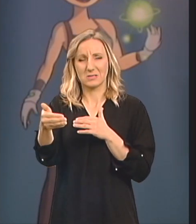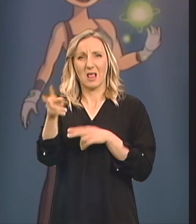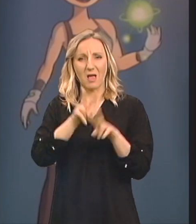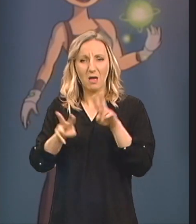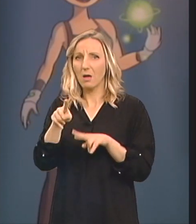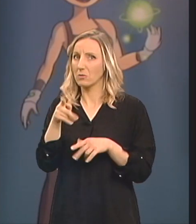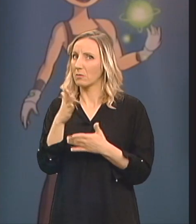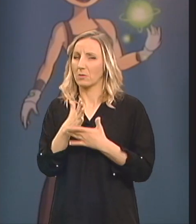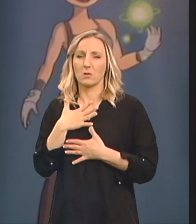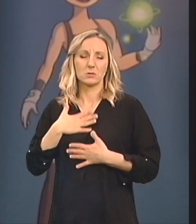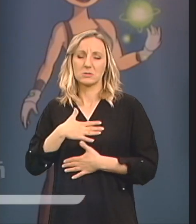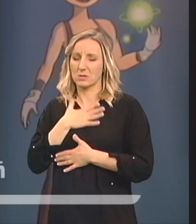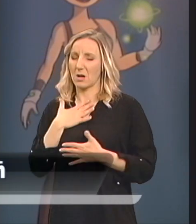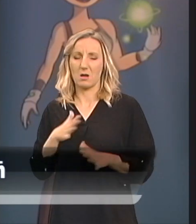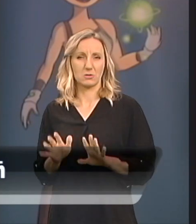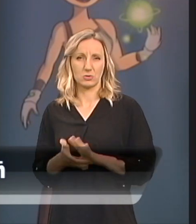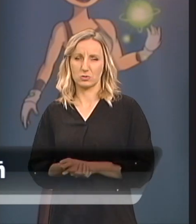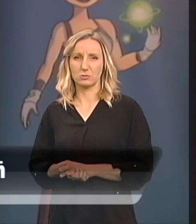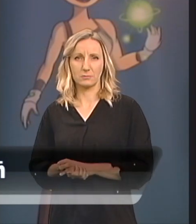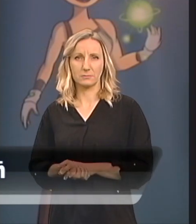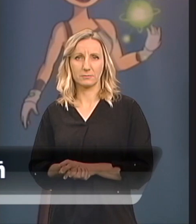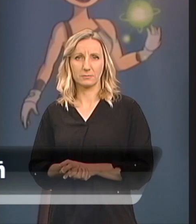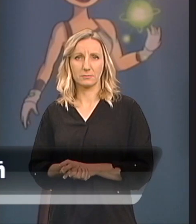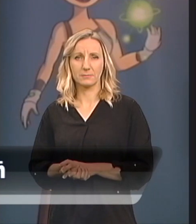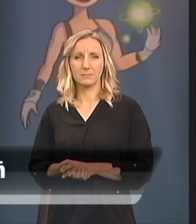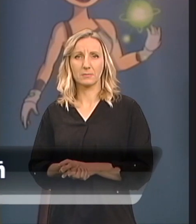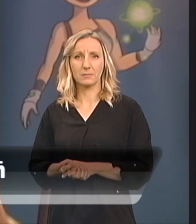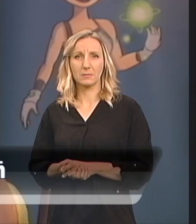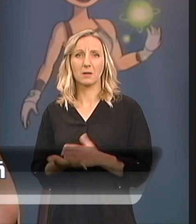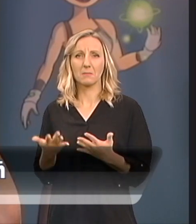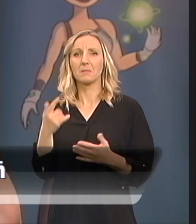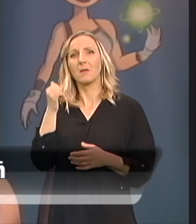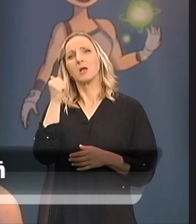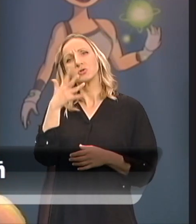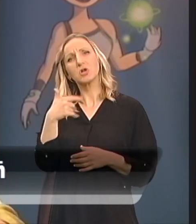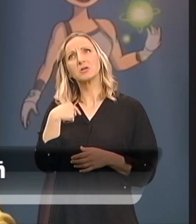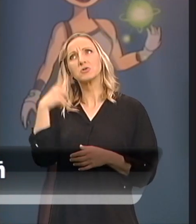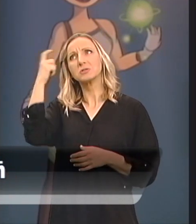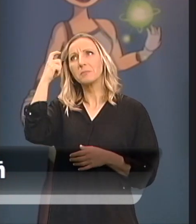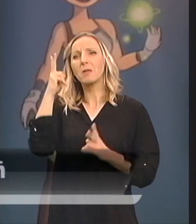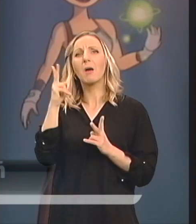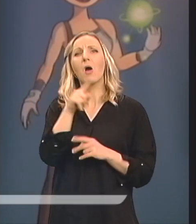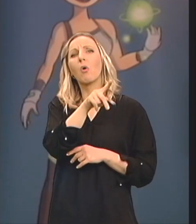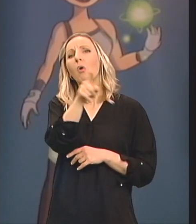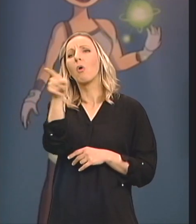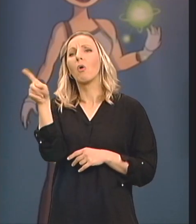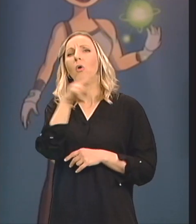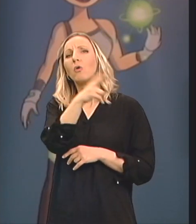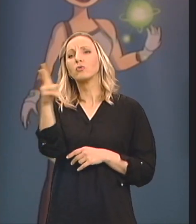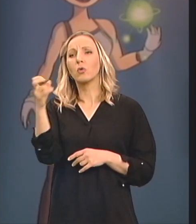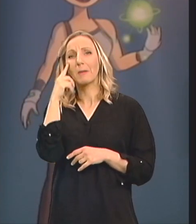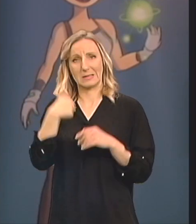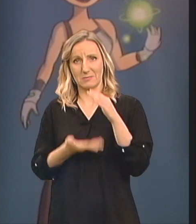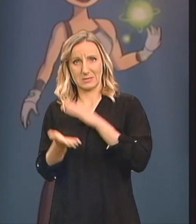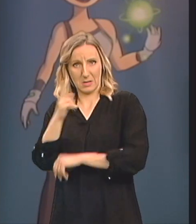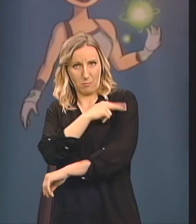Jedan strašan proces Mada opet Često se pitam Kako bude drugim ljudima Jer kada sam izlazila iz